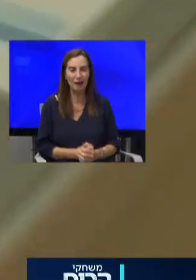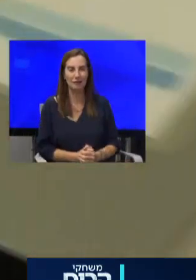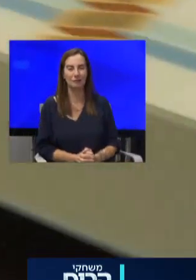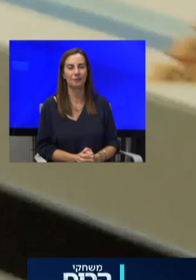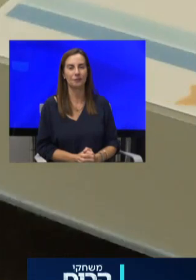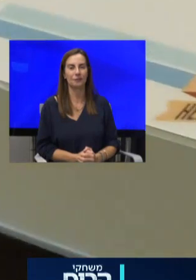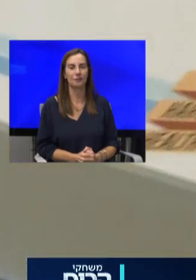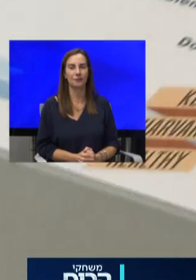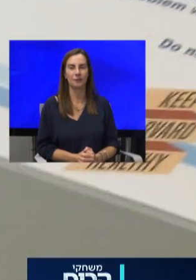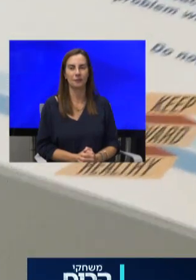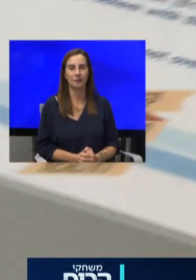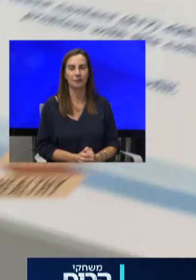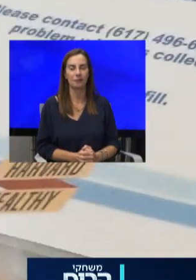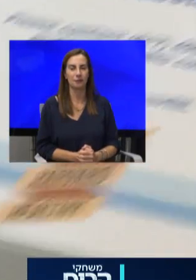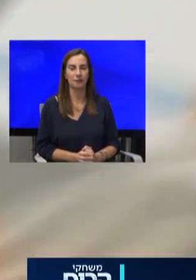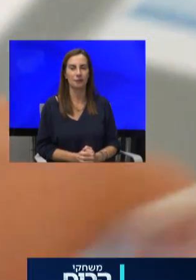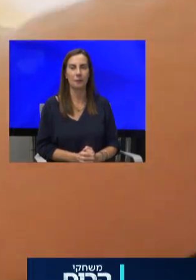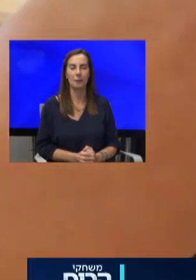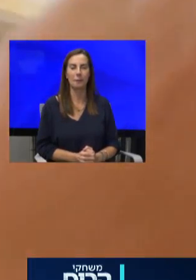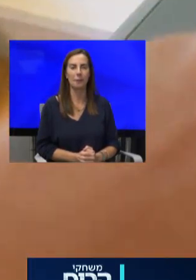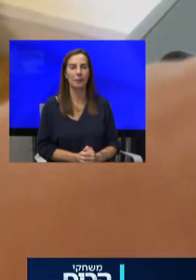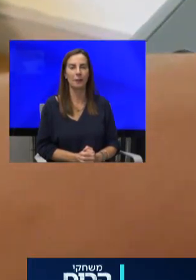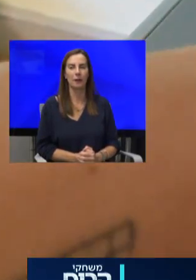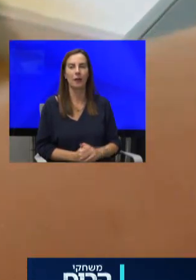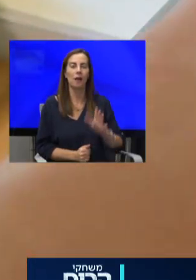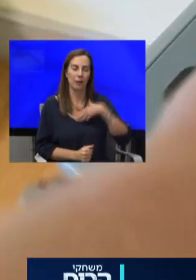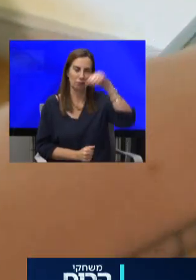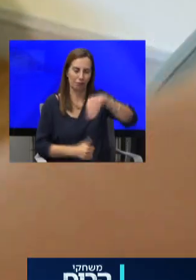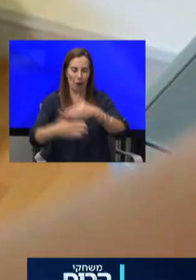יכולה להוריד את זה ואז אני אמורה לשים את זה בקופסה